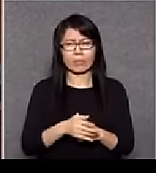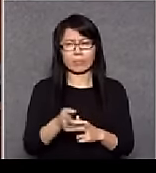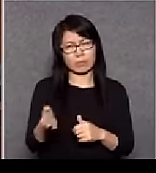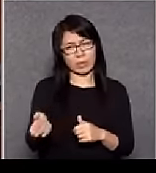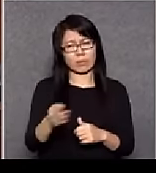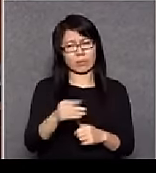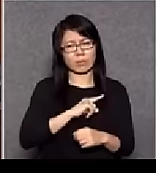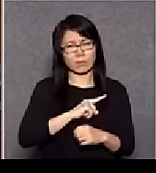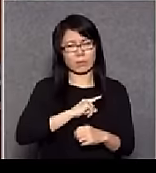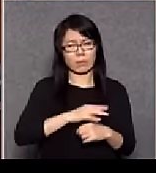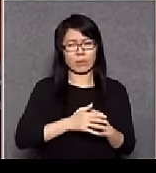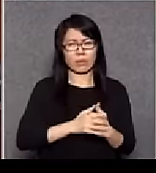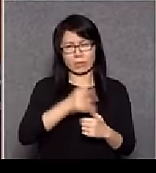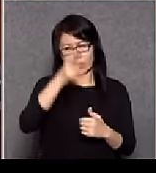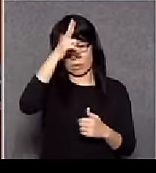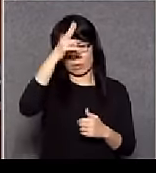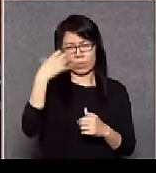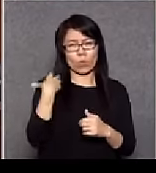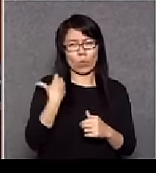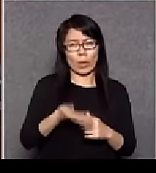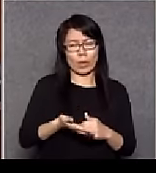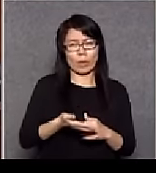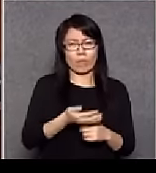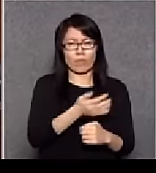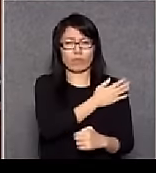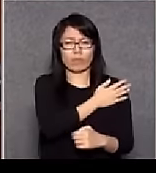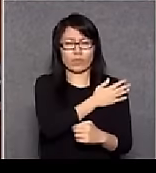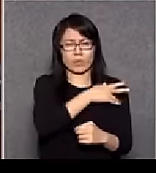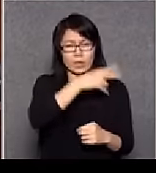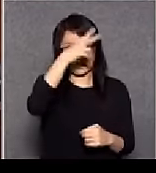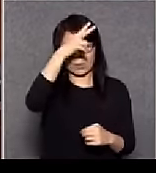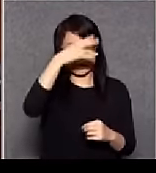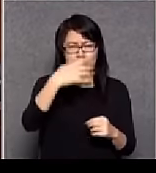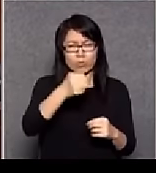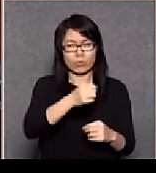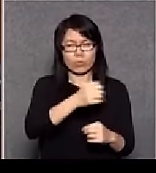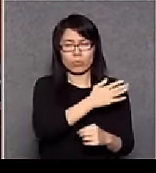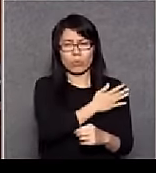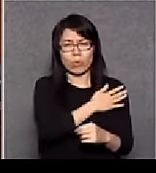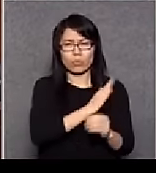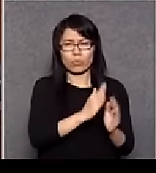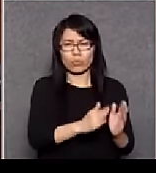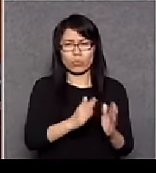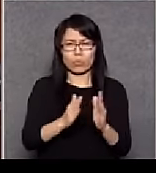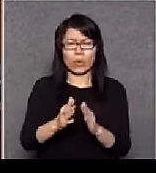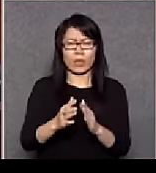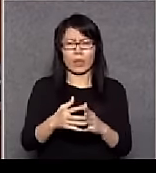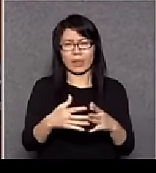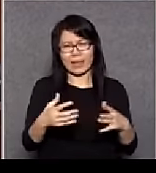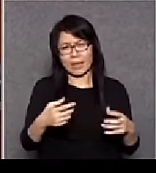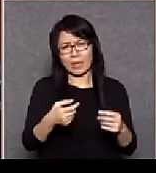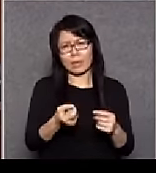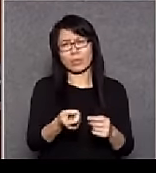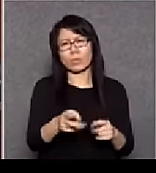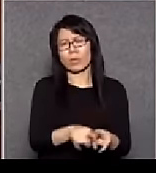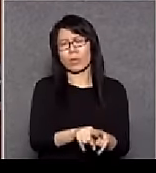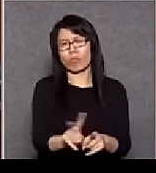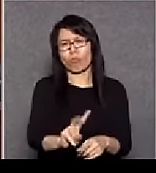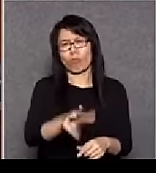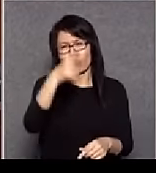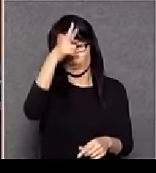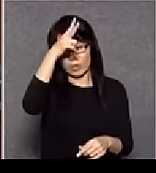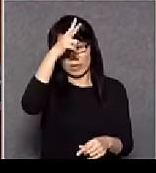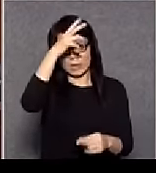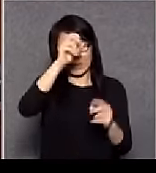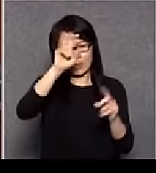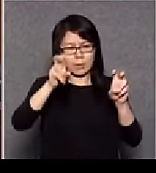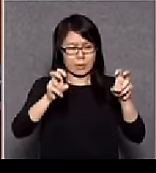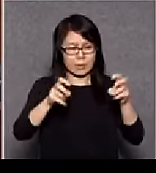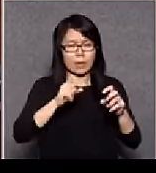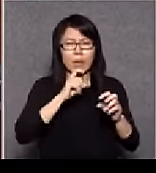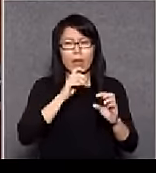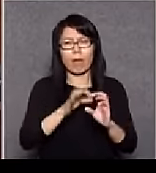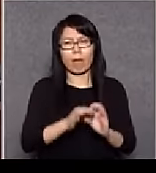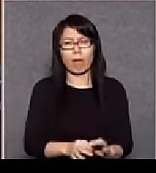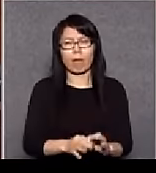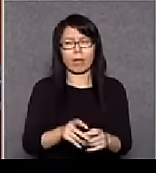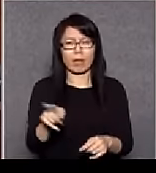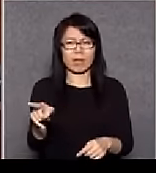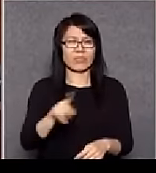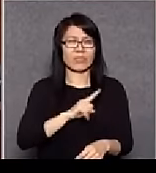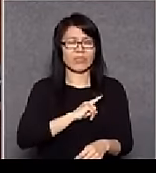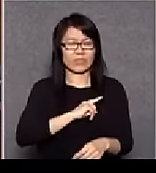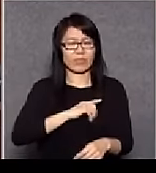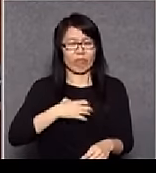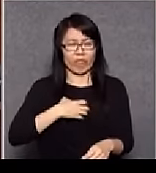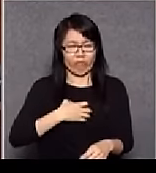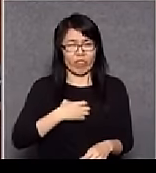政治委任的官員要處理的大大小小都是一定跟政治議題有關的那如果你一廂情願之